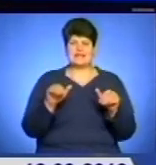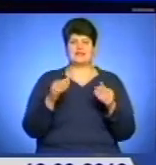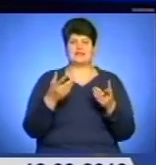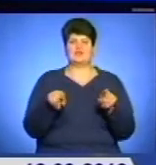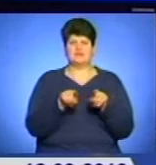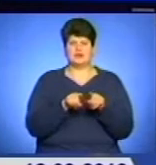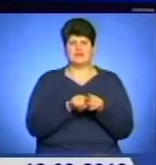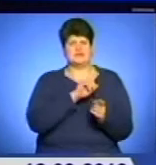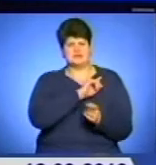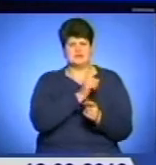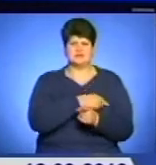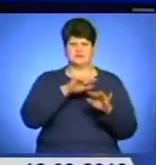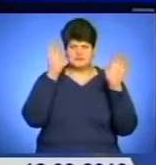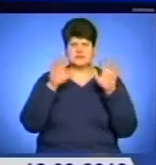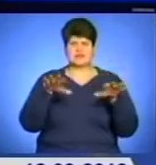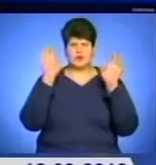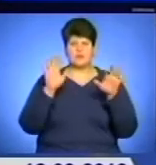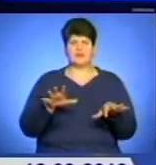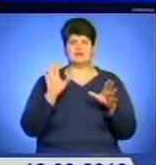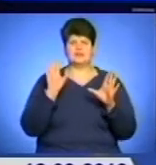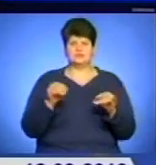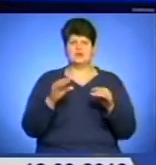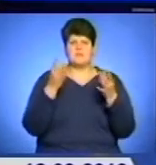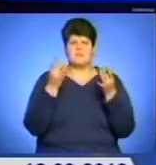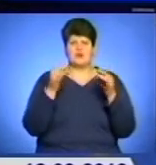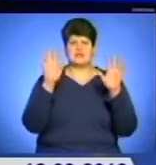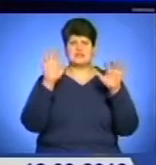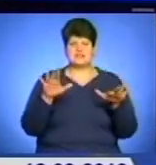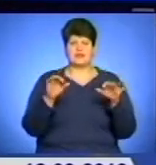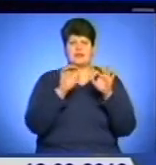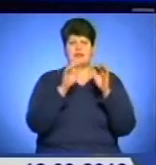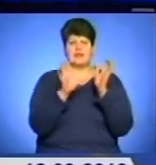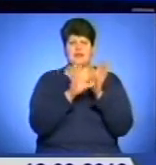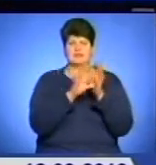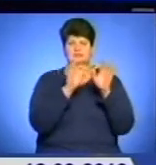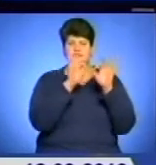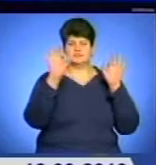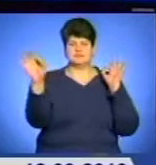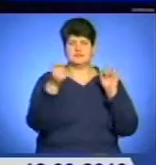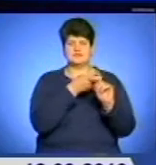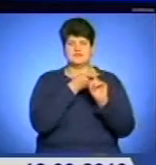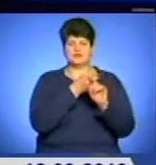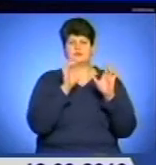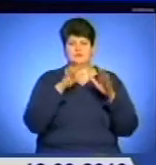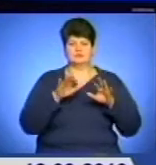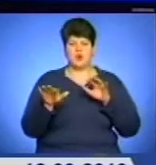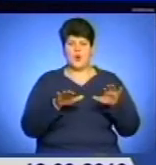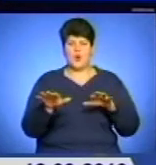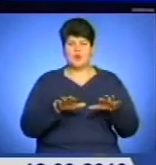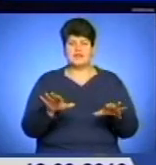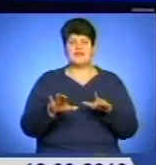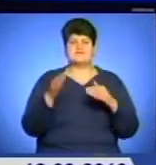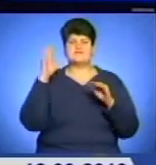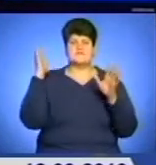сильні снігопади. Передбачається налепання мокрого снігу на лініях електропередач та зв'язку, подекуди ожелить. А вітер північно